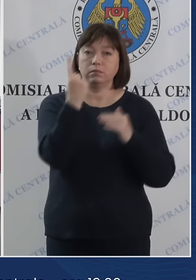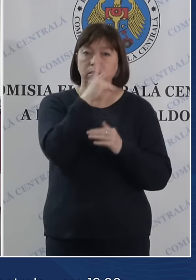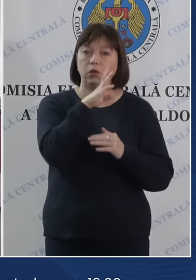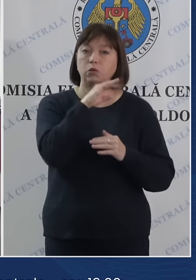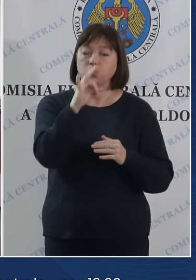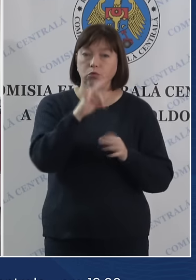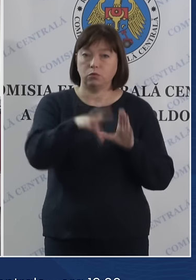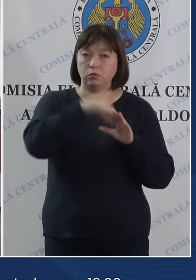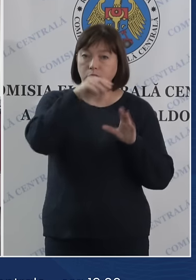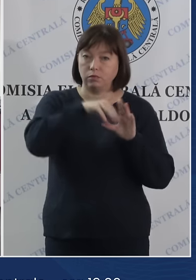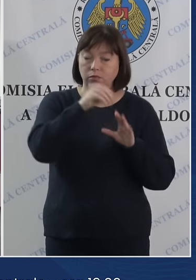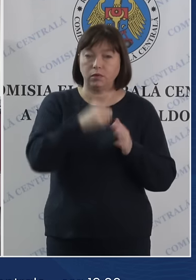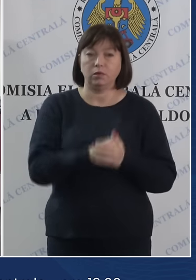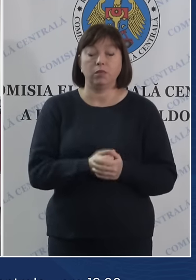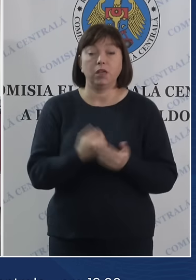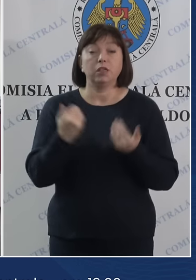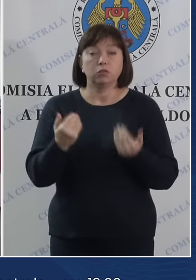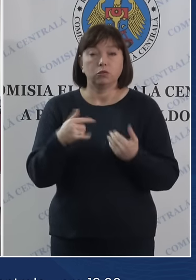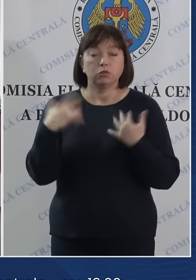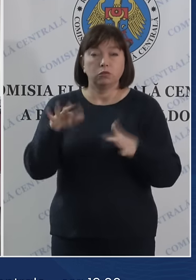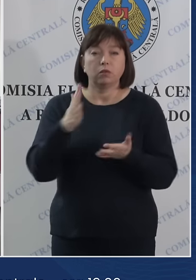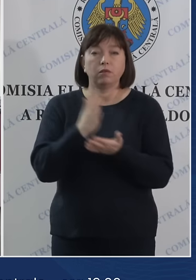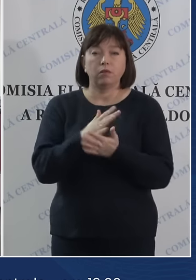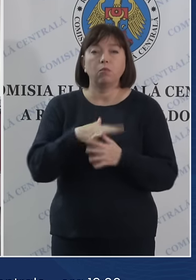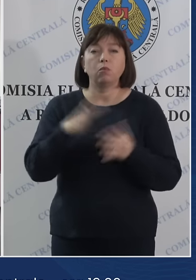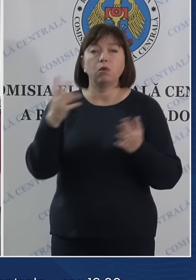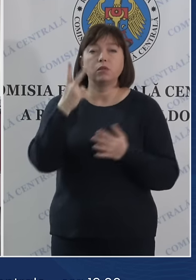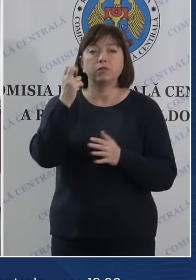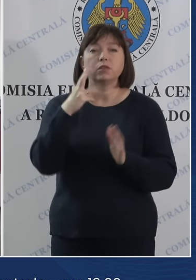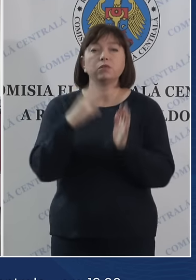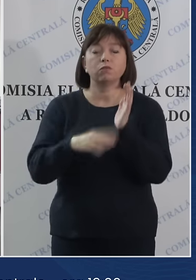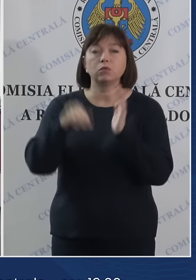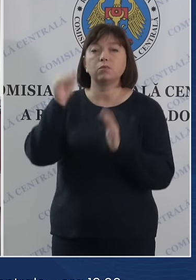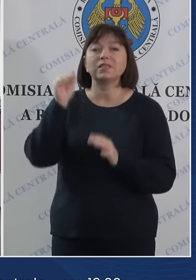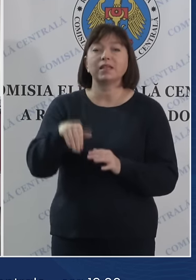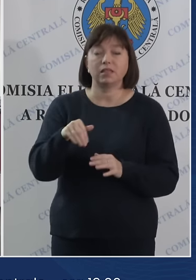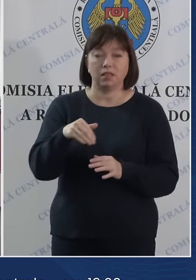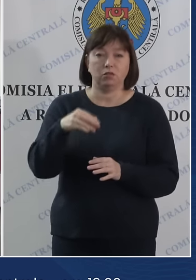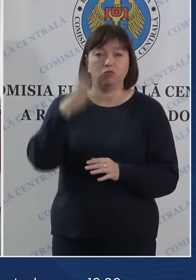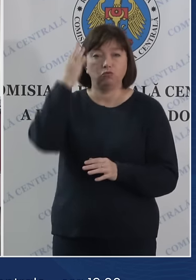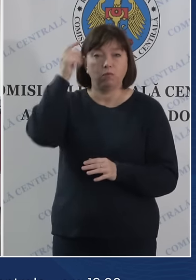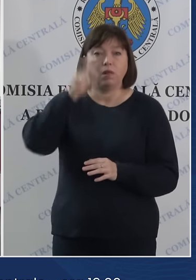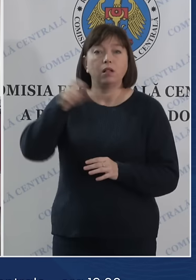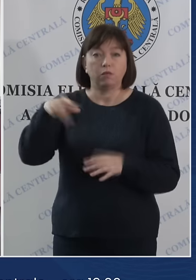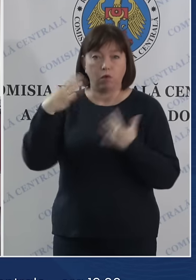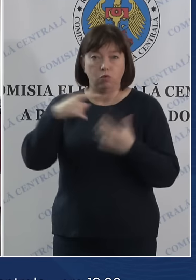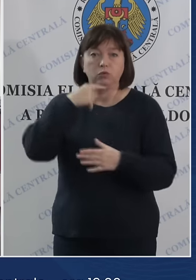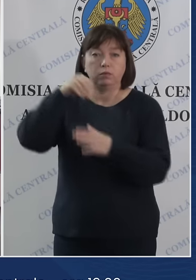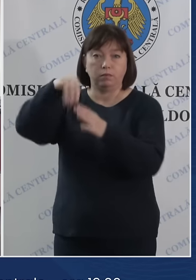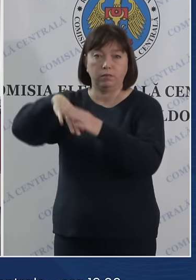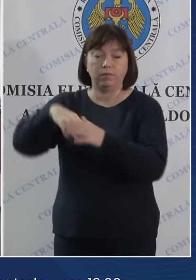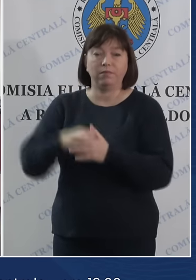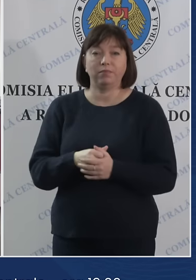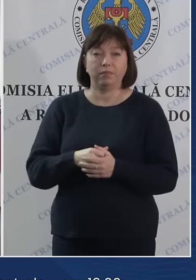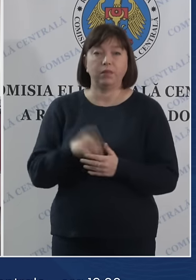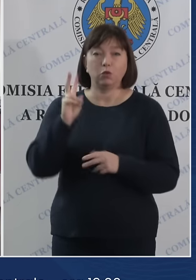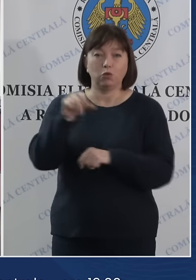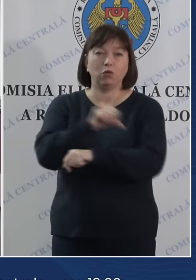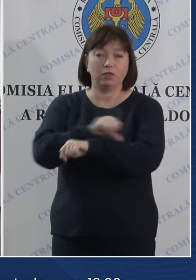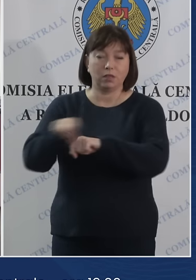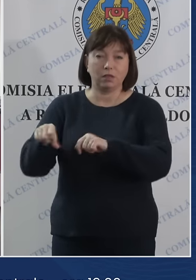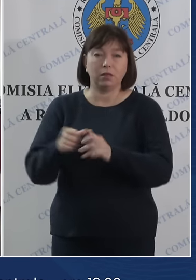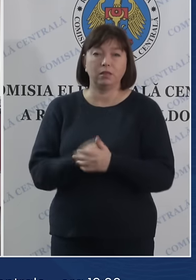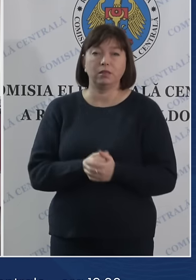de scurtin. La acest moment avem peste 280.000 de connaționali, peste hotare, deci în